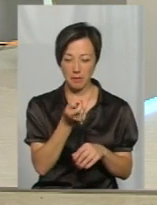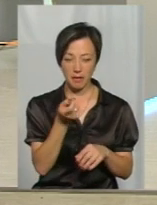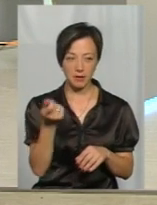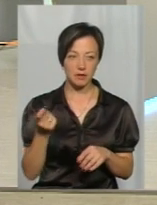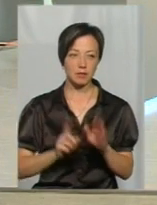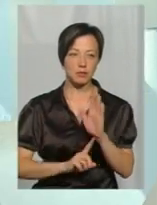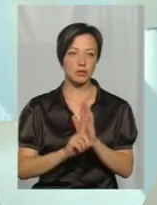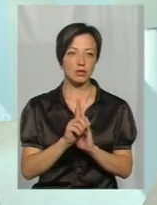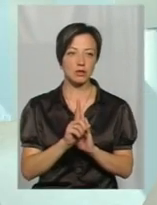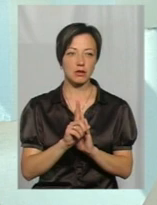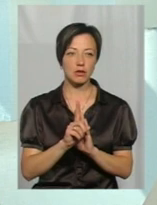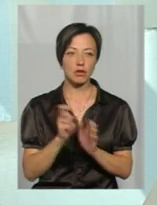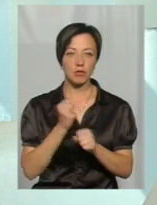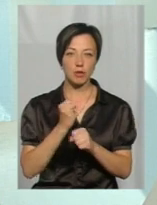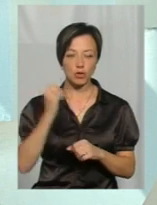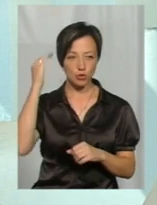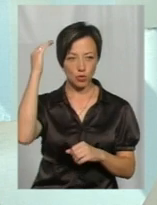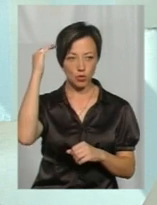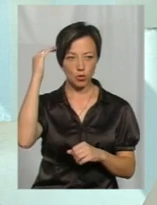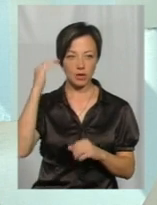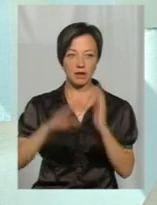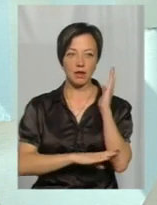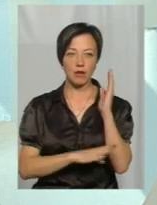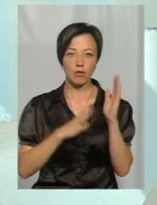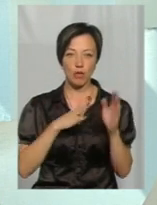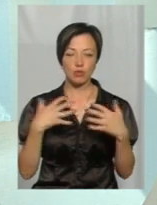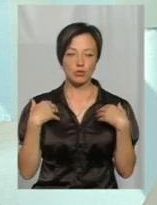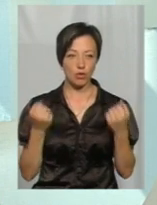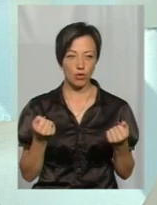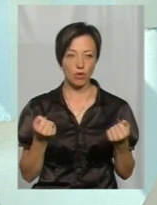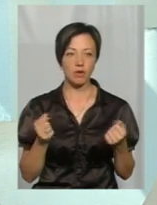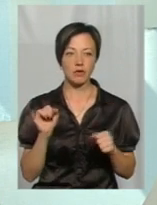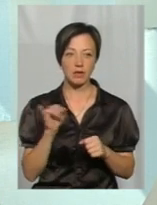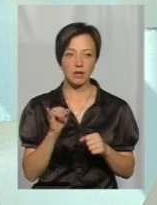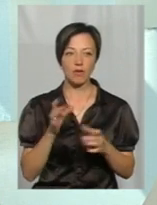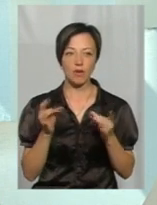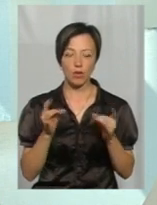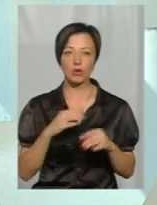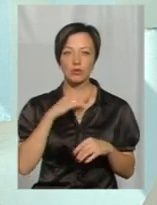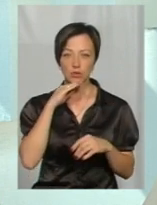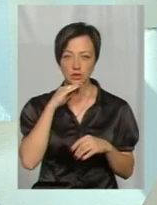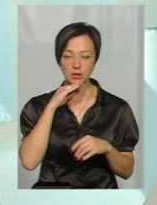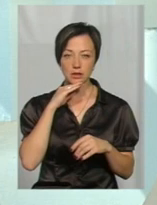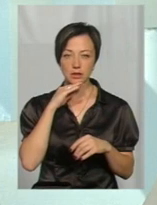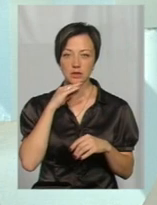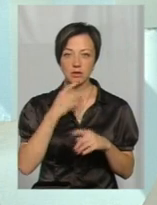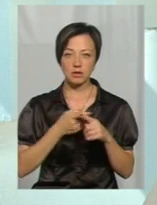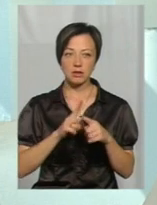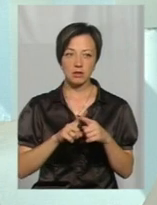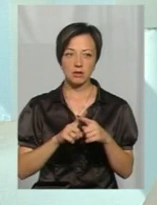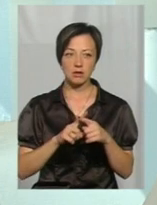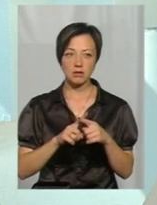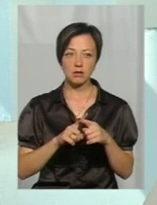І вони починають свою роботу з крони. Якщо дерево це було б здорове і досить йому було б вологі, то за рахунок тиску смоли воно